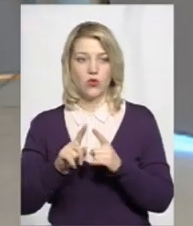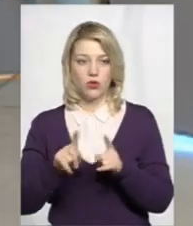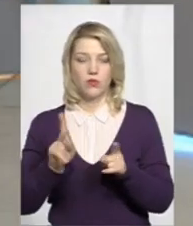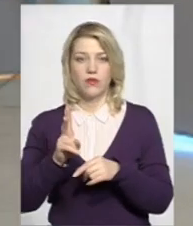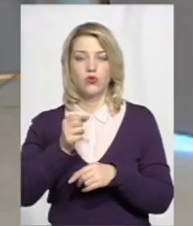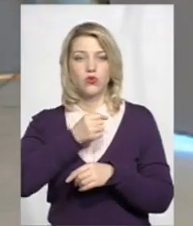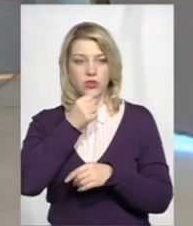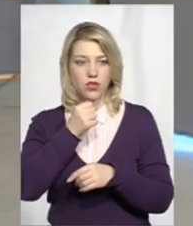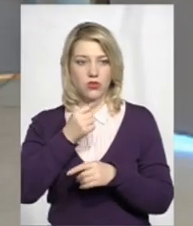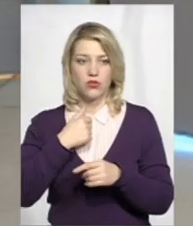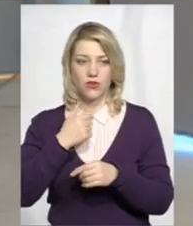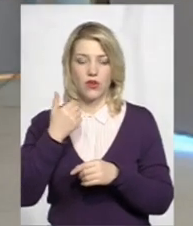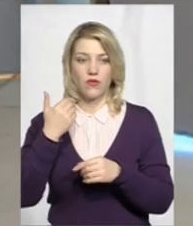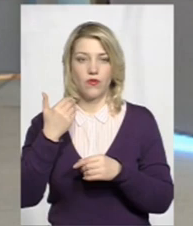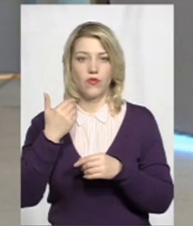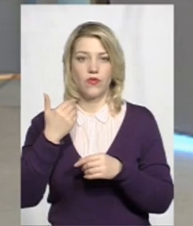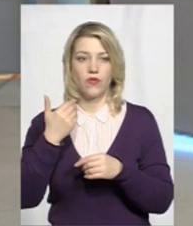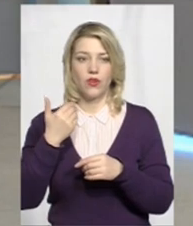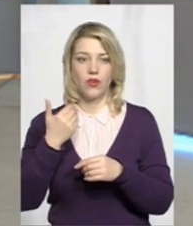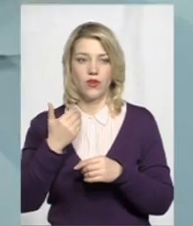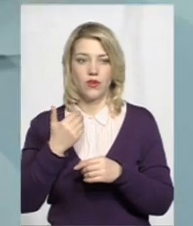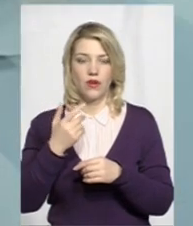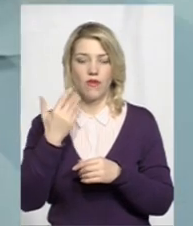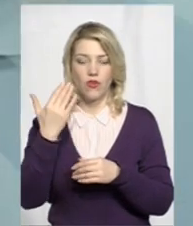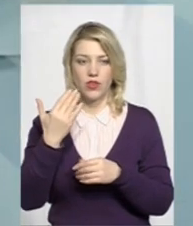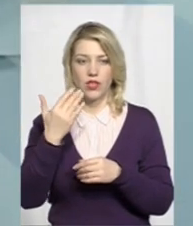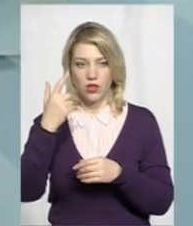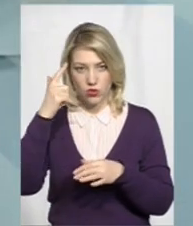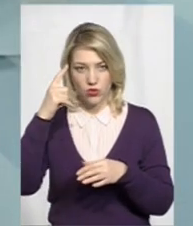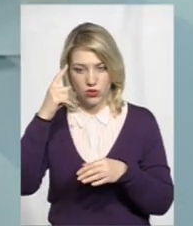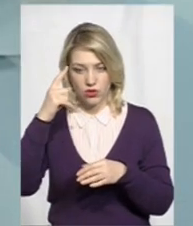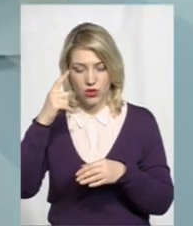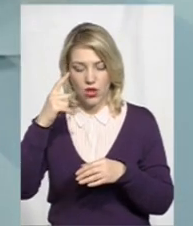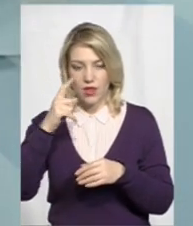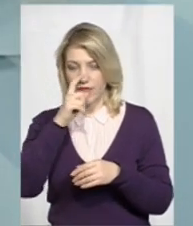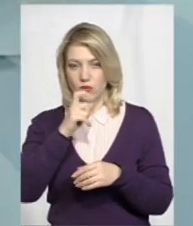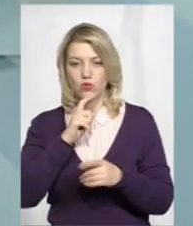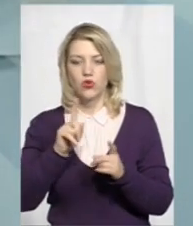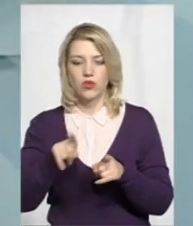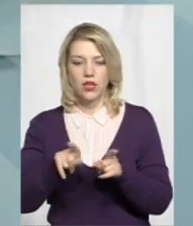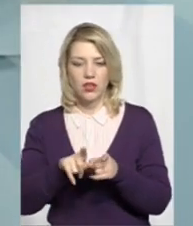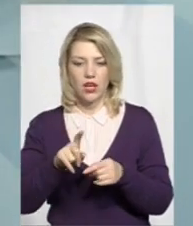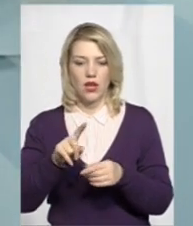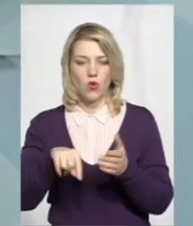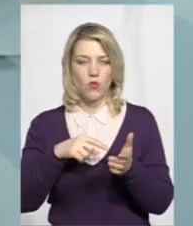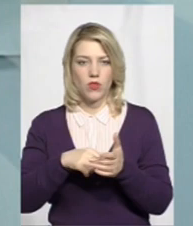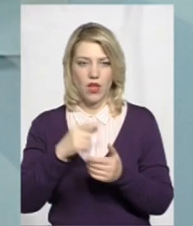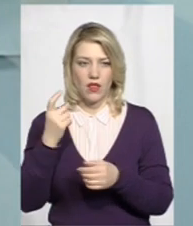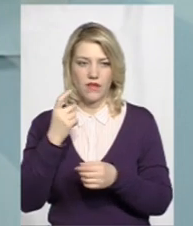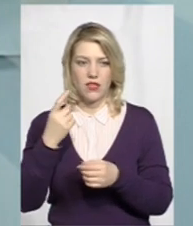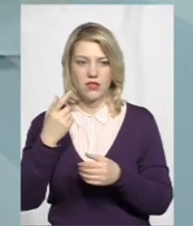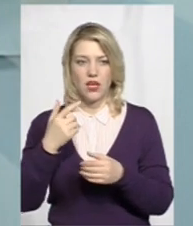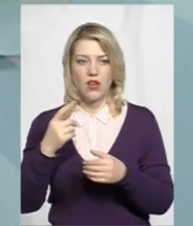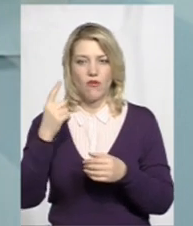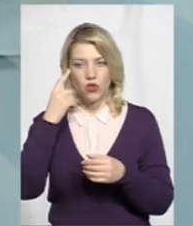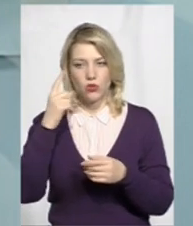старшого віку, вони розуміють, що таке є комунальна власність. І вони думають, що цей будинок, за виключенням їх